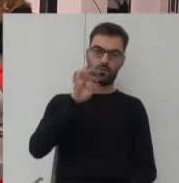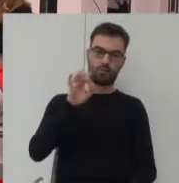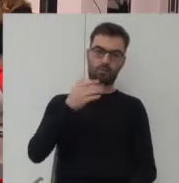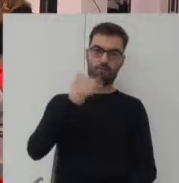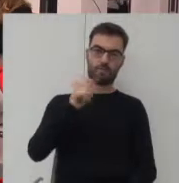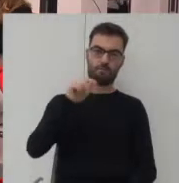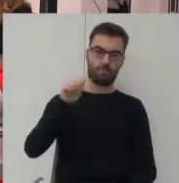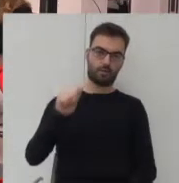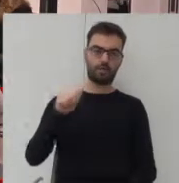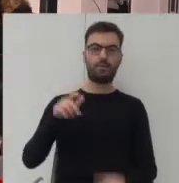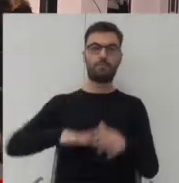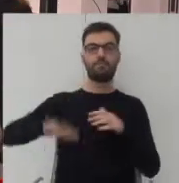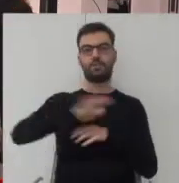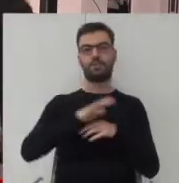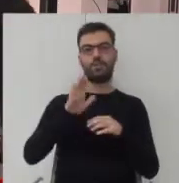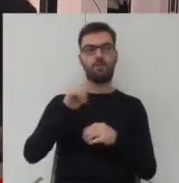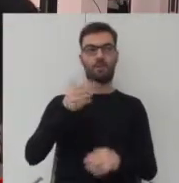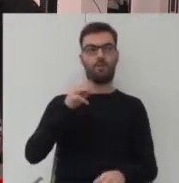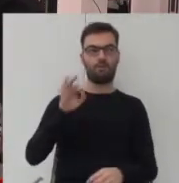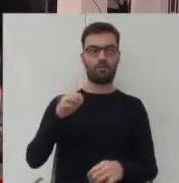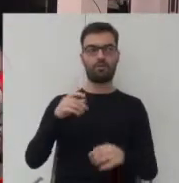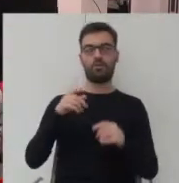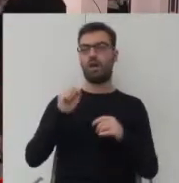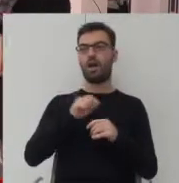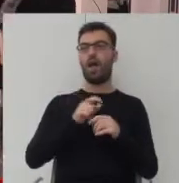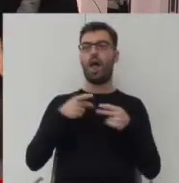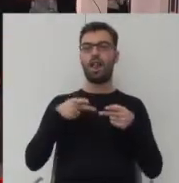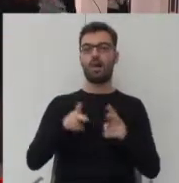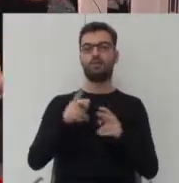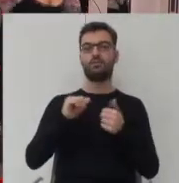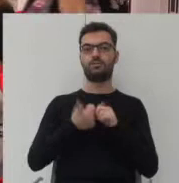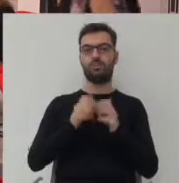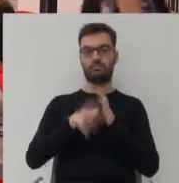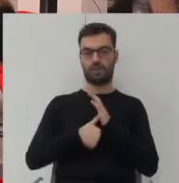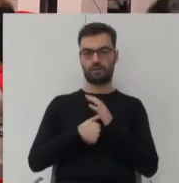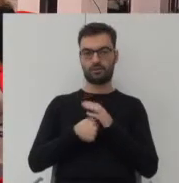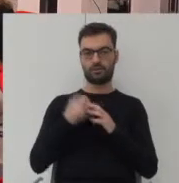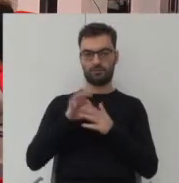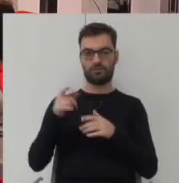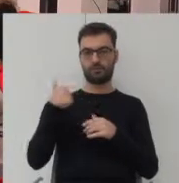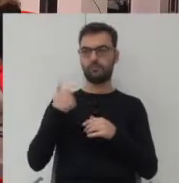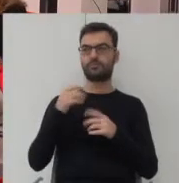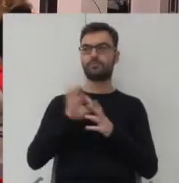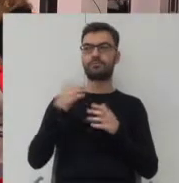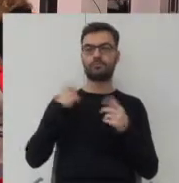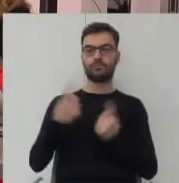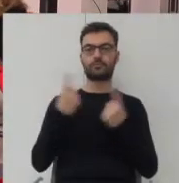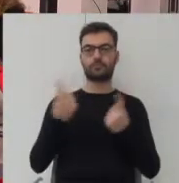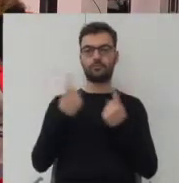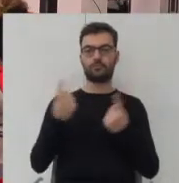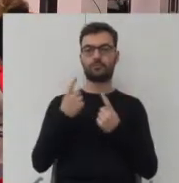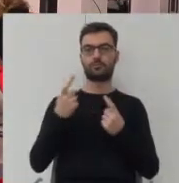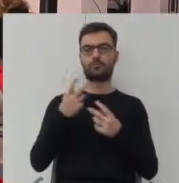przestrzeni Bemowa, gdzie Aleja Sportów Miejskich właśnie zaistniała. Bo tam mieliśmy taką sytuację właśnie z